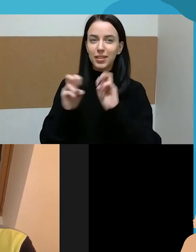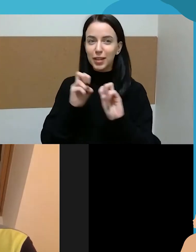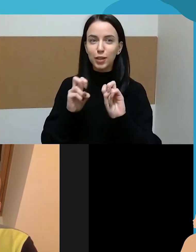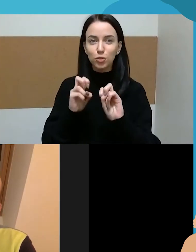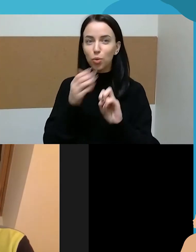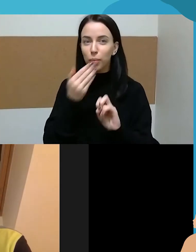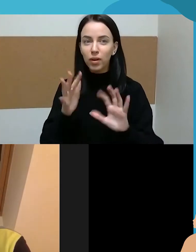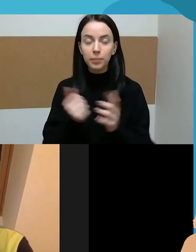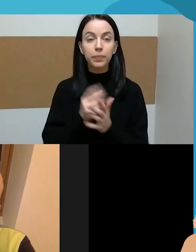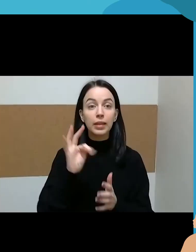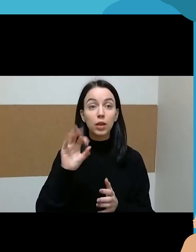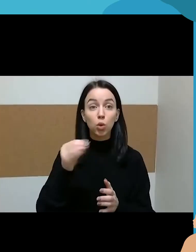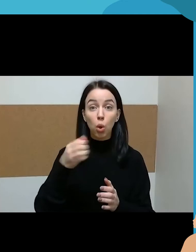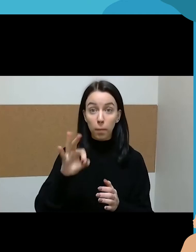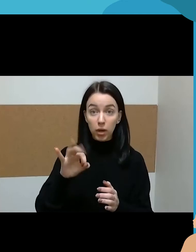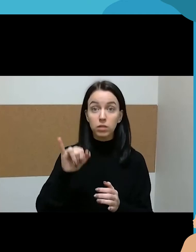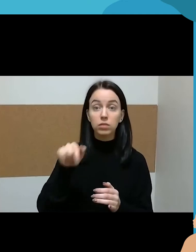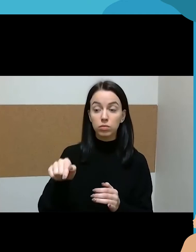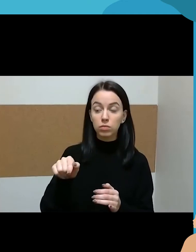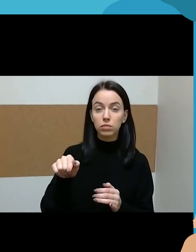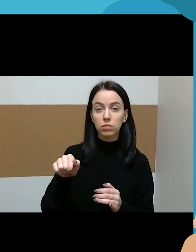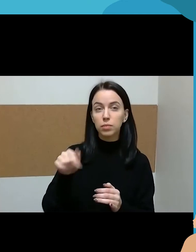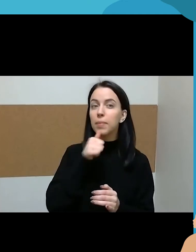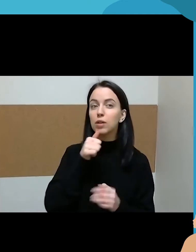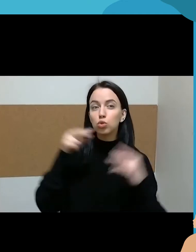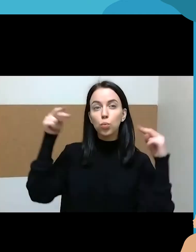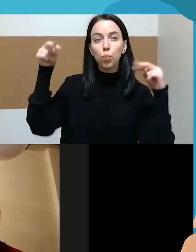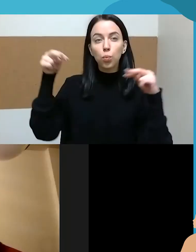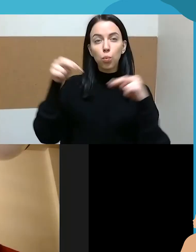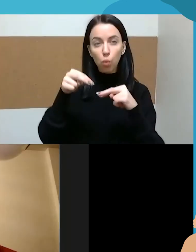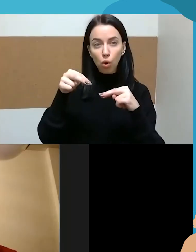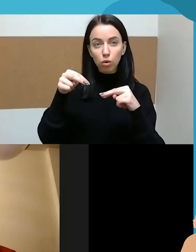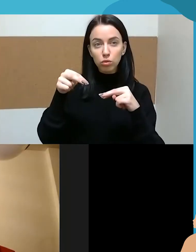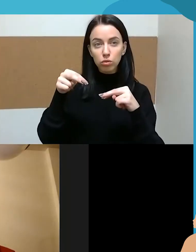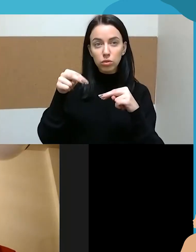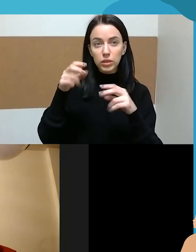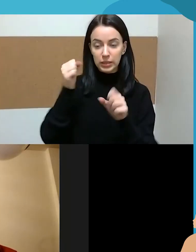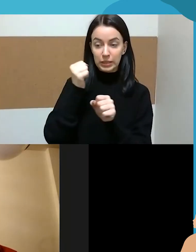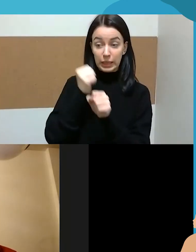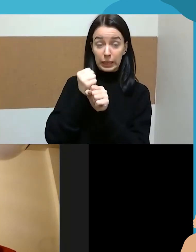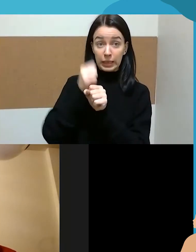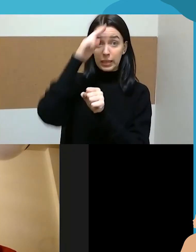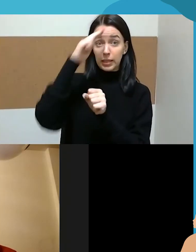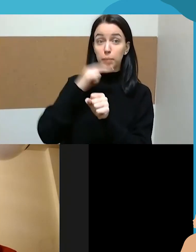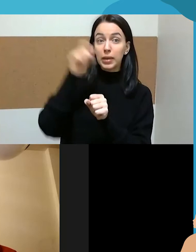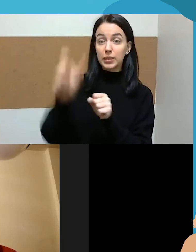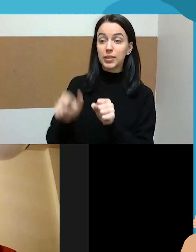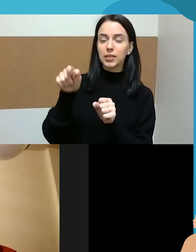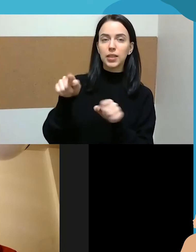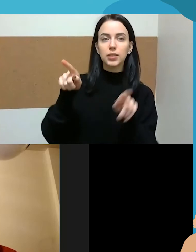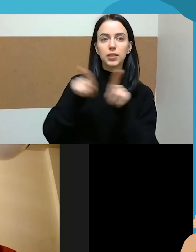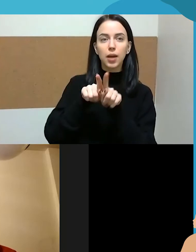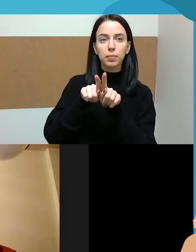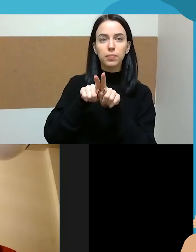esat susidūręs su požiūriu, kad dirbantis tėtis, tai vis tiek yra tokia kažkokia savotiška